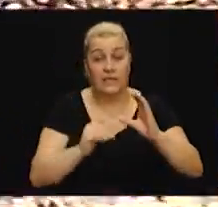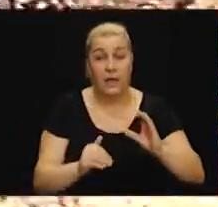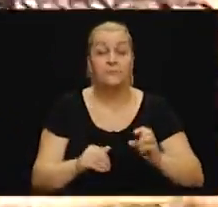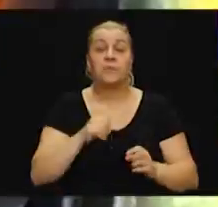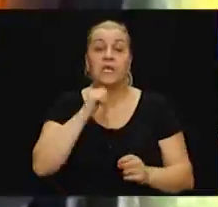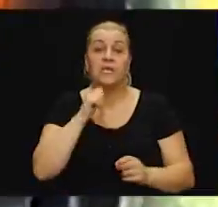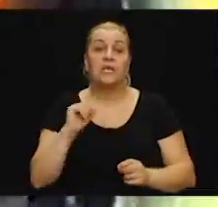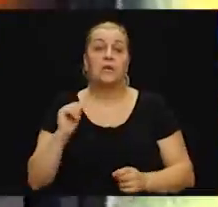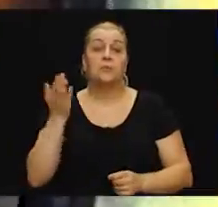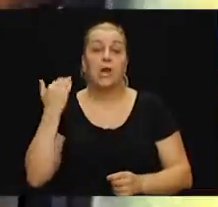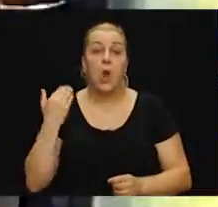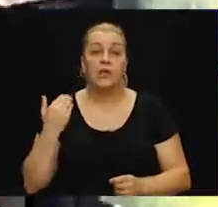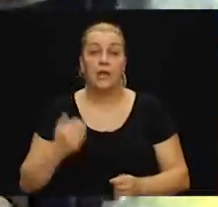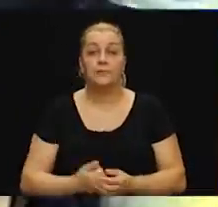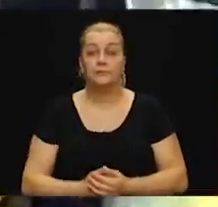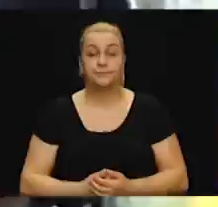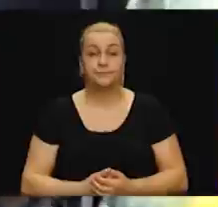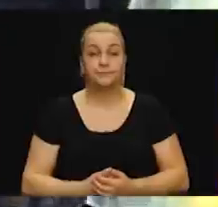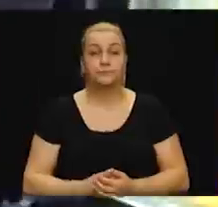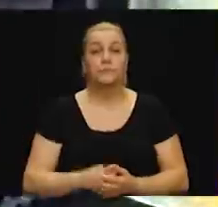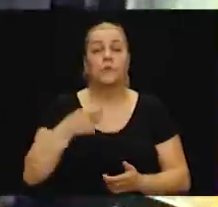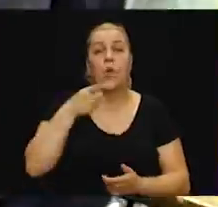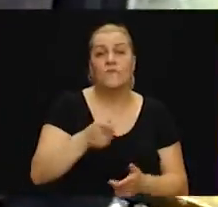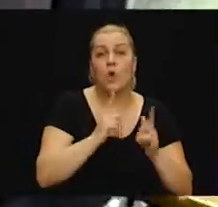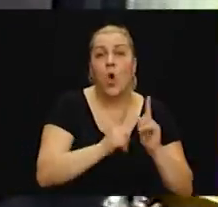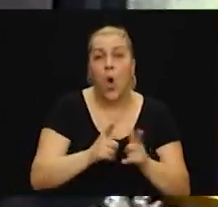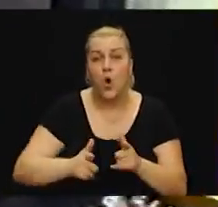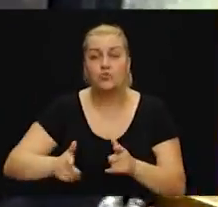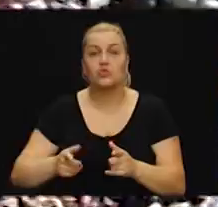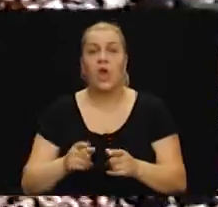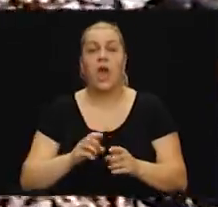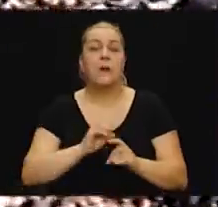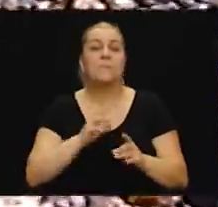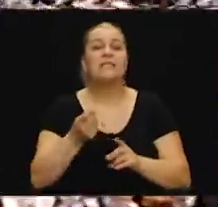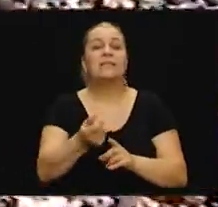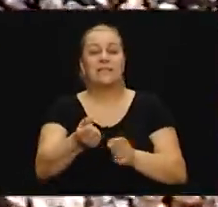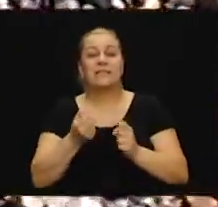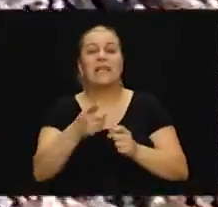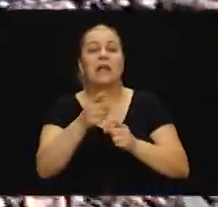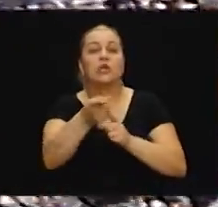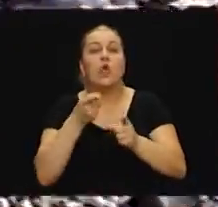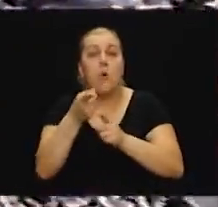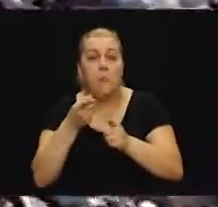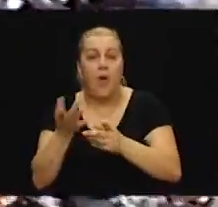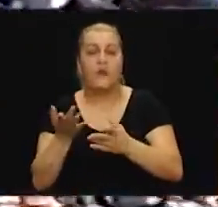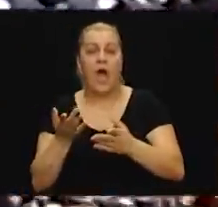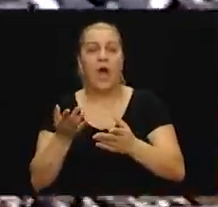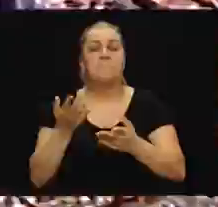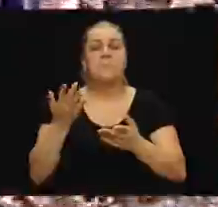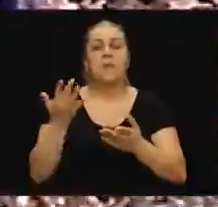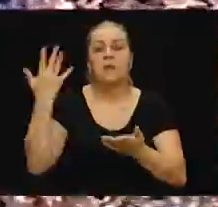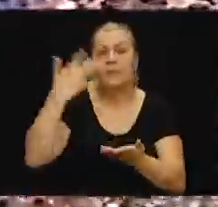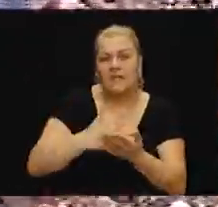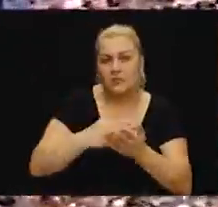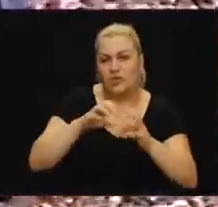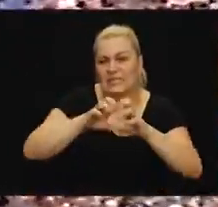I bilo je i tu oružja, tu netrzajnih topova. Da, možda 5000 cijevija.